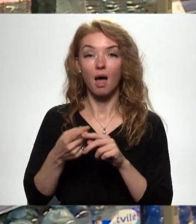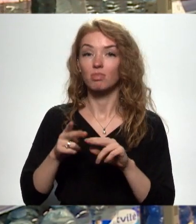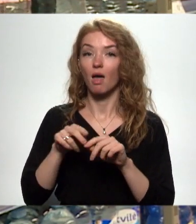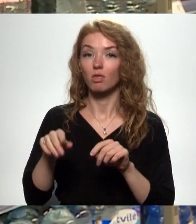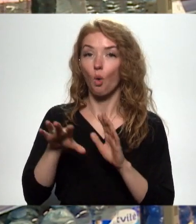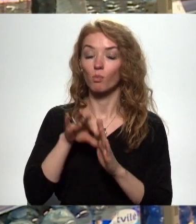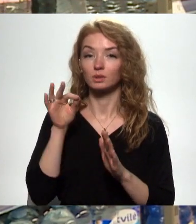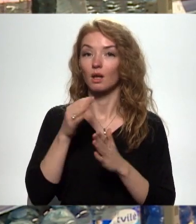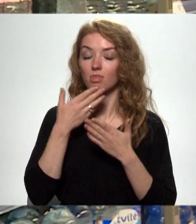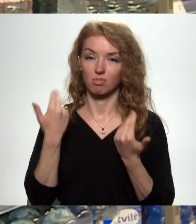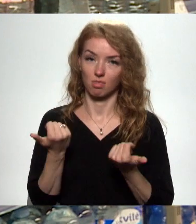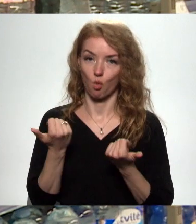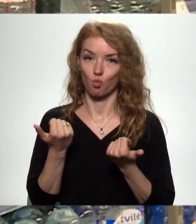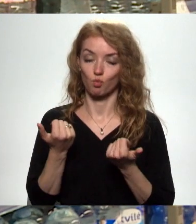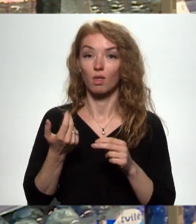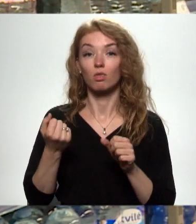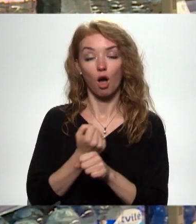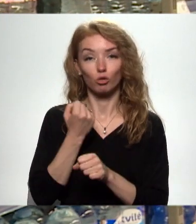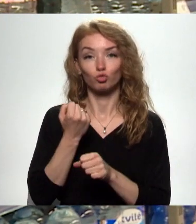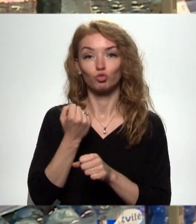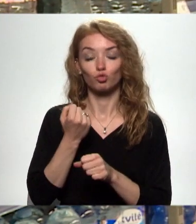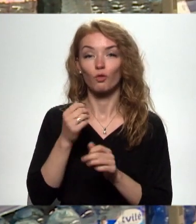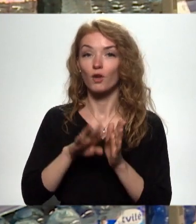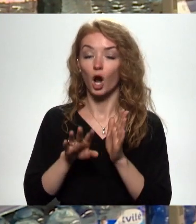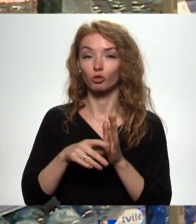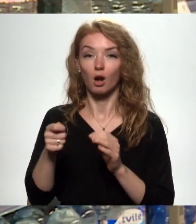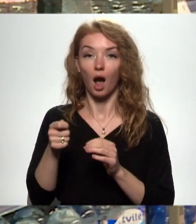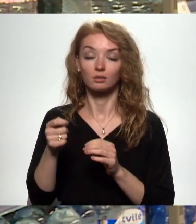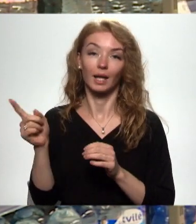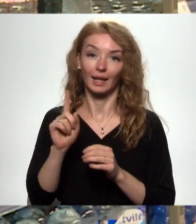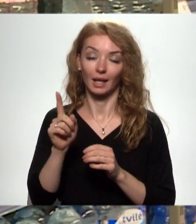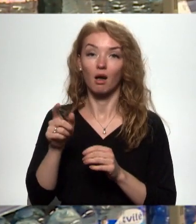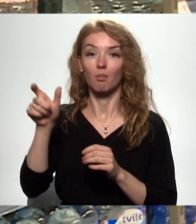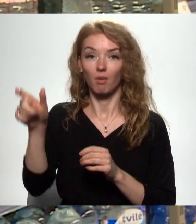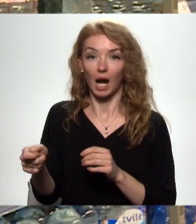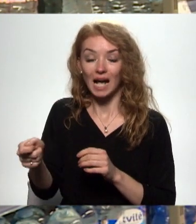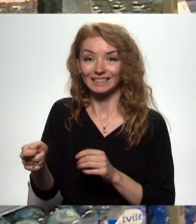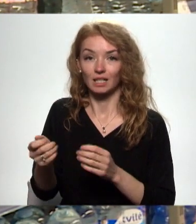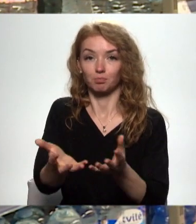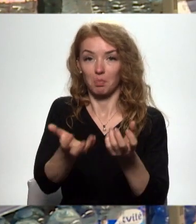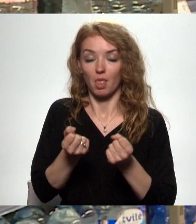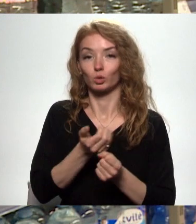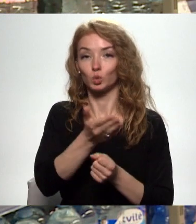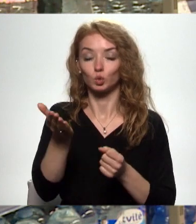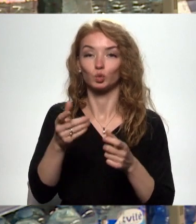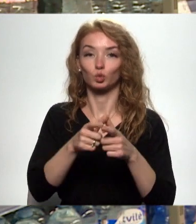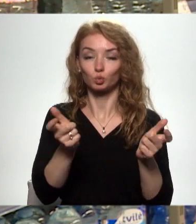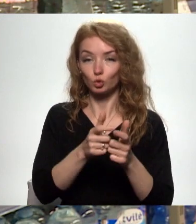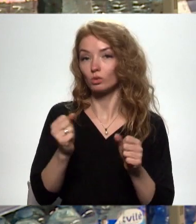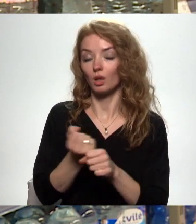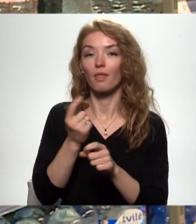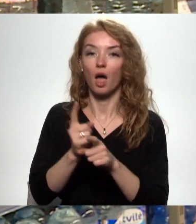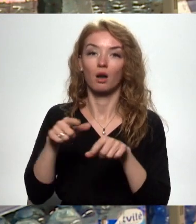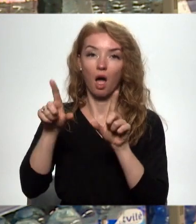šāda opcija šobrīd nepastāv. Taču parastajās kasēs gan kasērs paņēmis pretī gan jūsu depozītu kuponu, gan arī